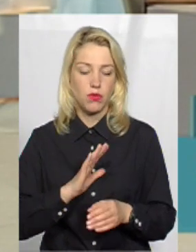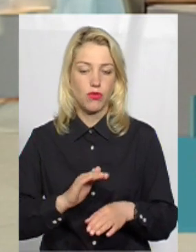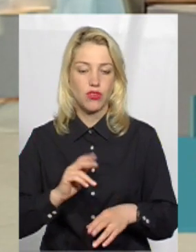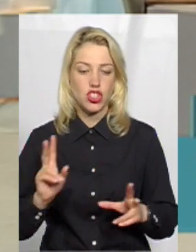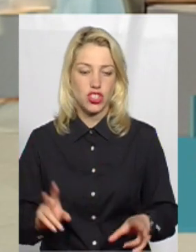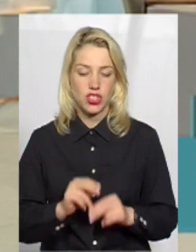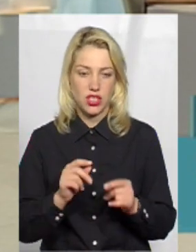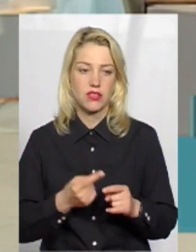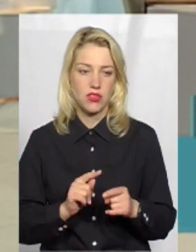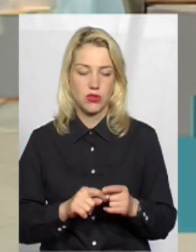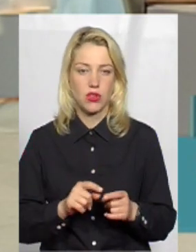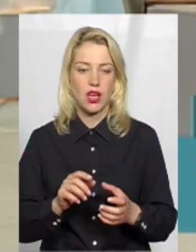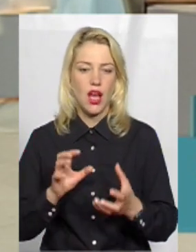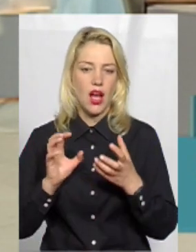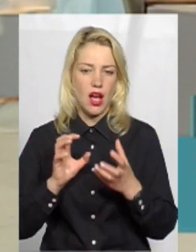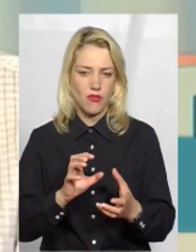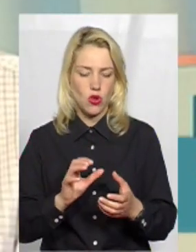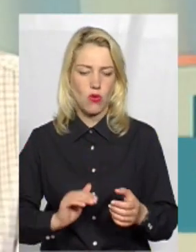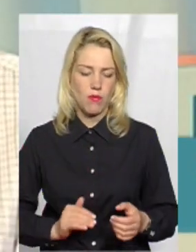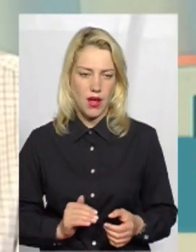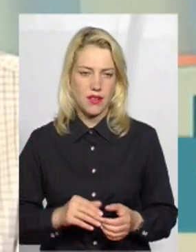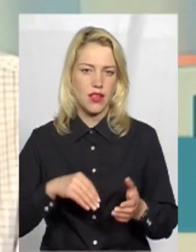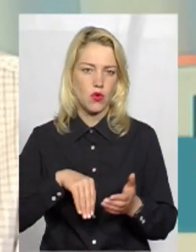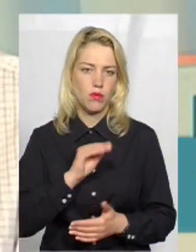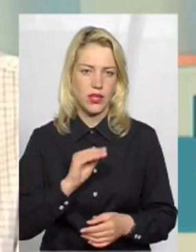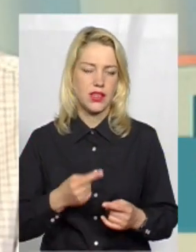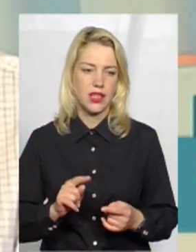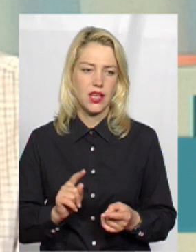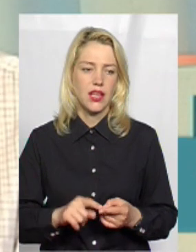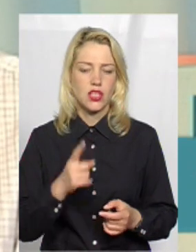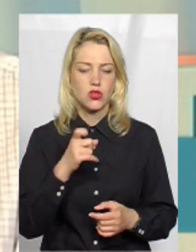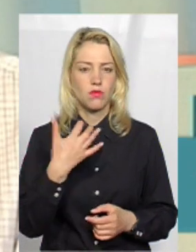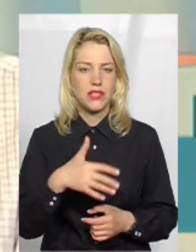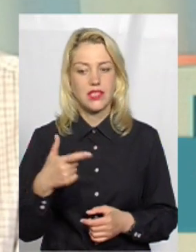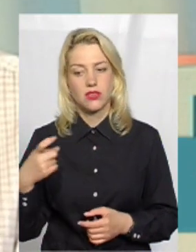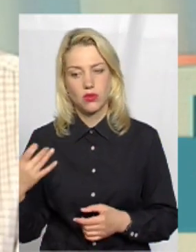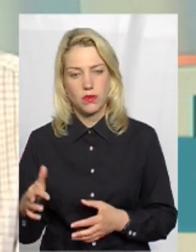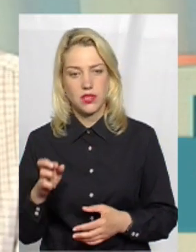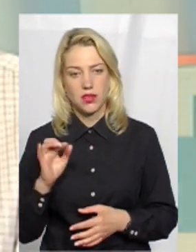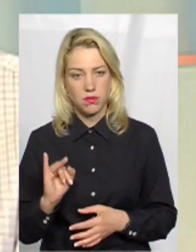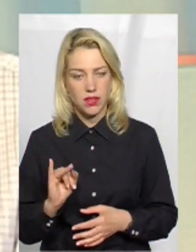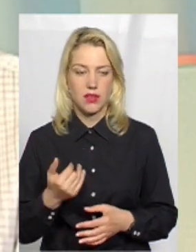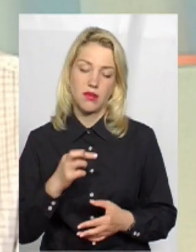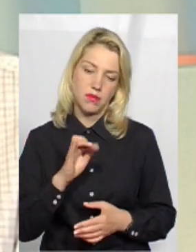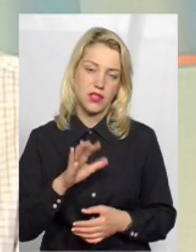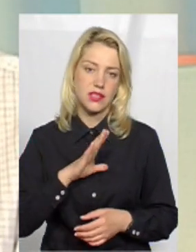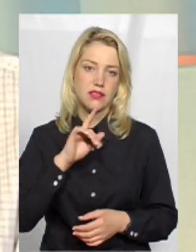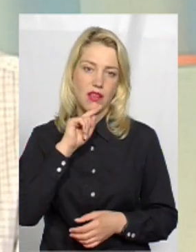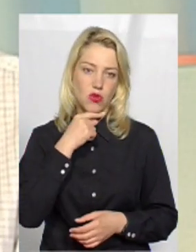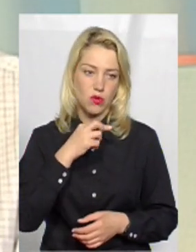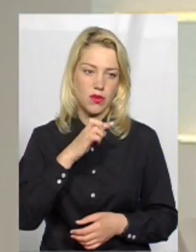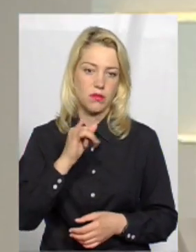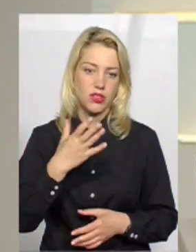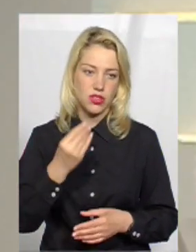шанс у цієї автокомпанії купити квитки по 150 гривень у кожен із напрямок, і таким чином ми би зекономили ще